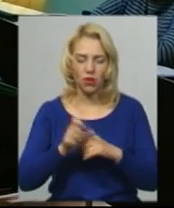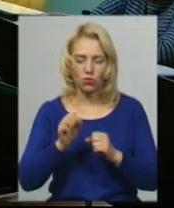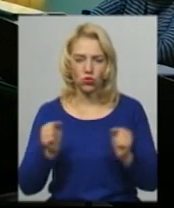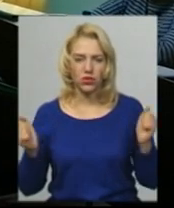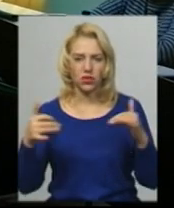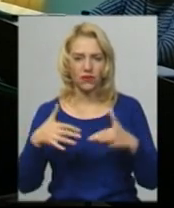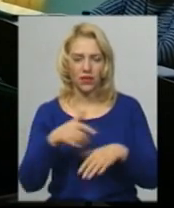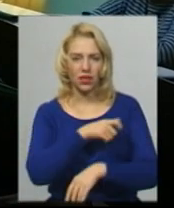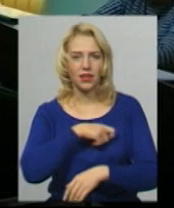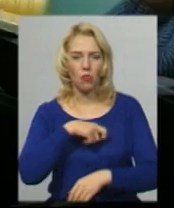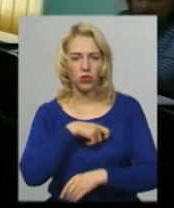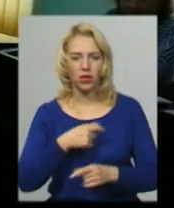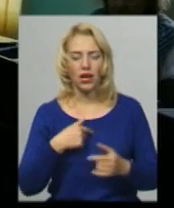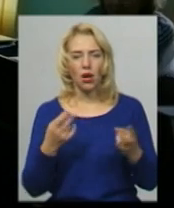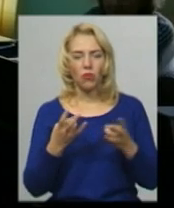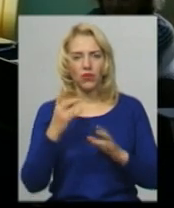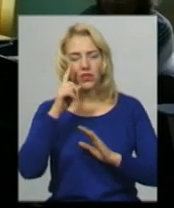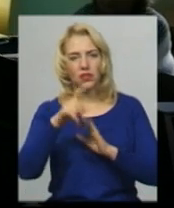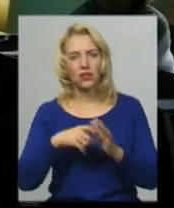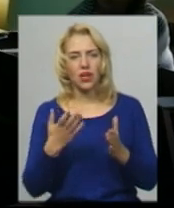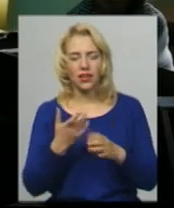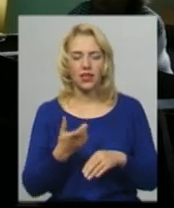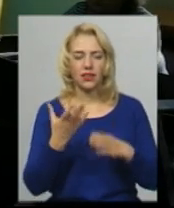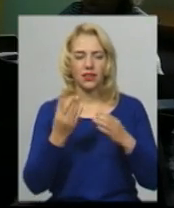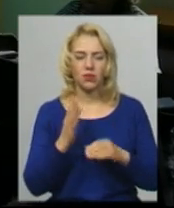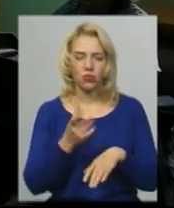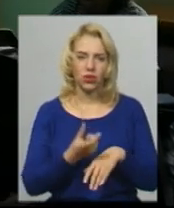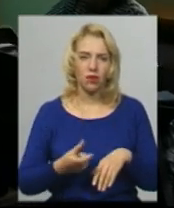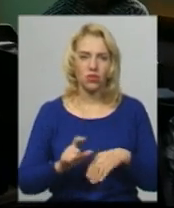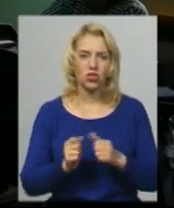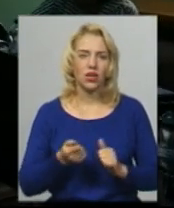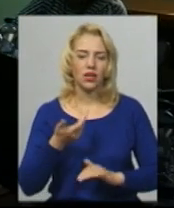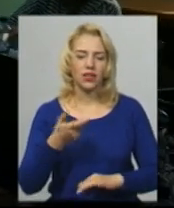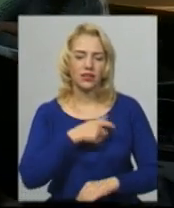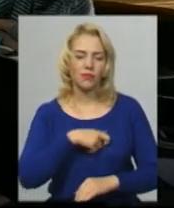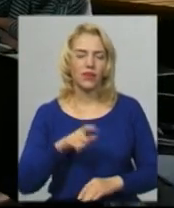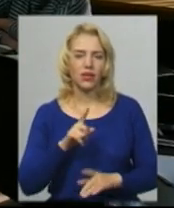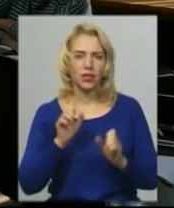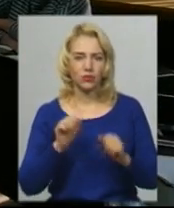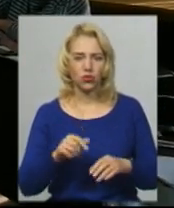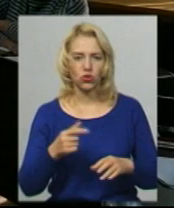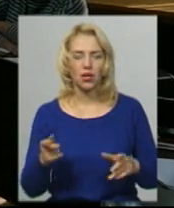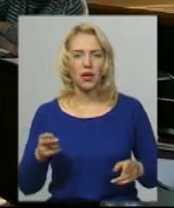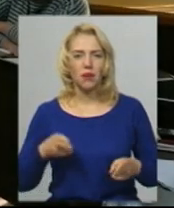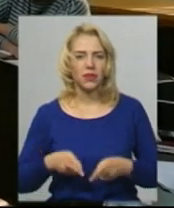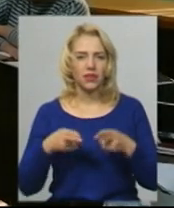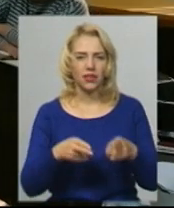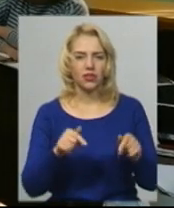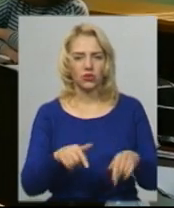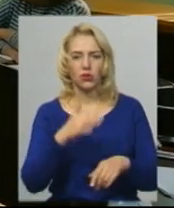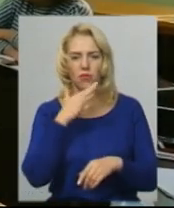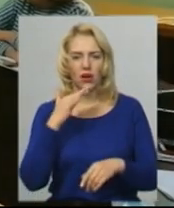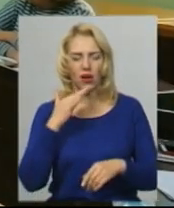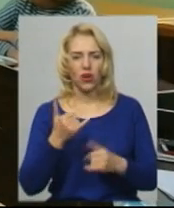'ясувати, в який день буде найбільша кількість депутатів, які зможуть під'їхати сюди. Дуже багато сьогодні